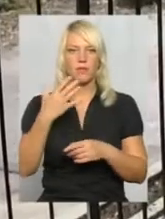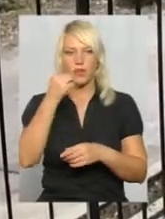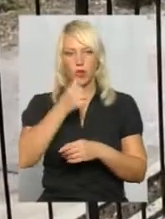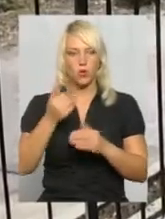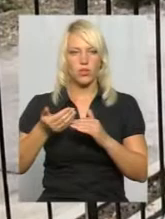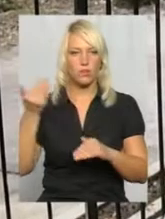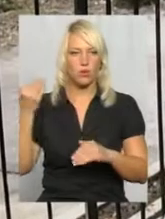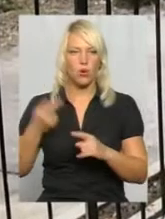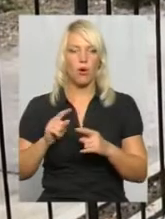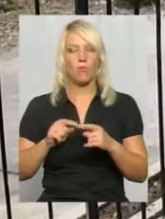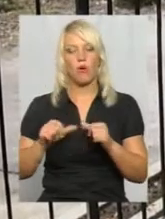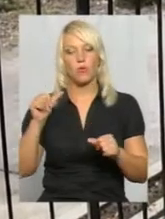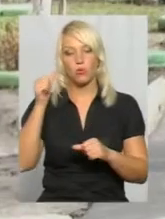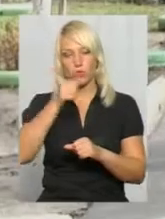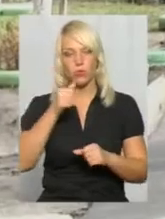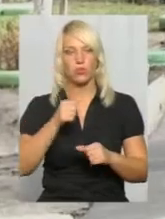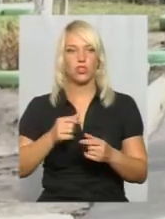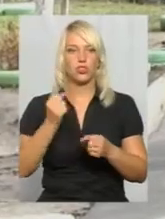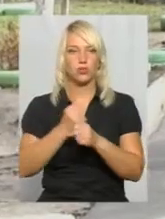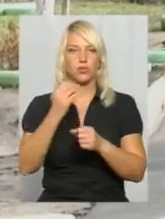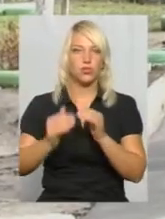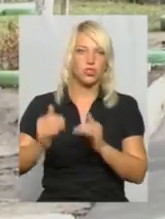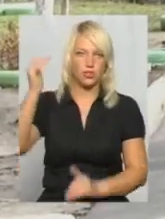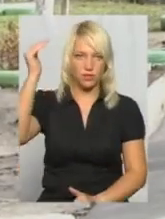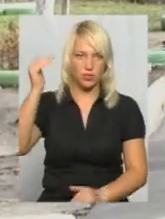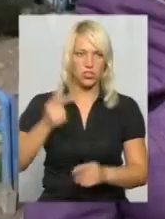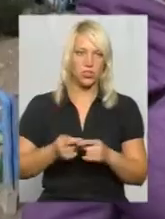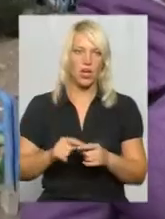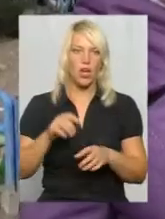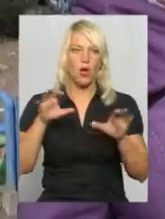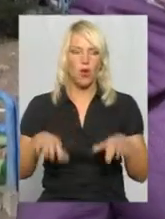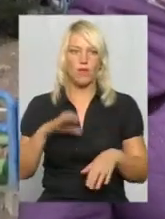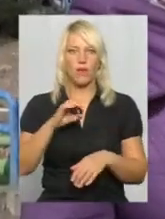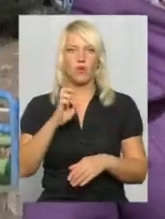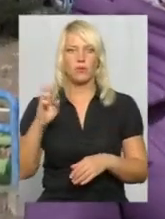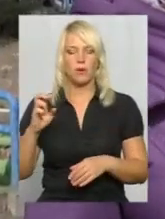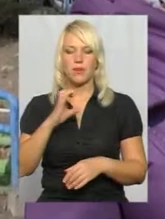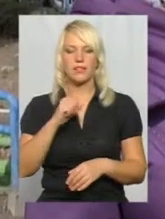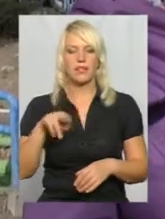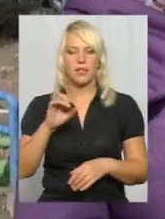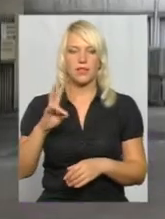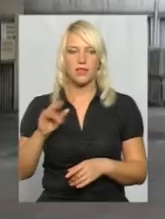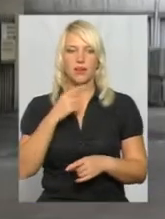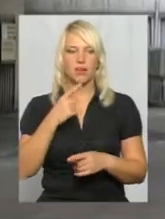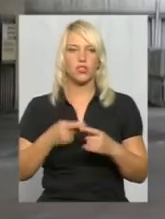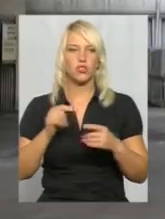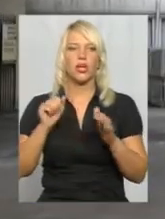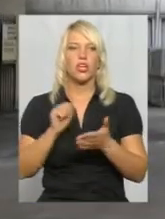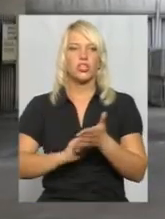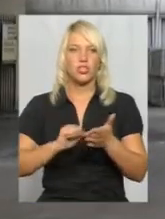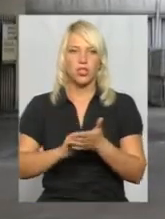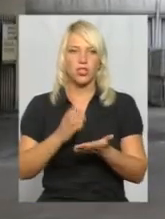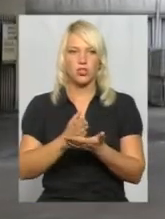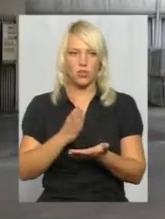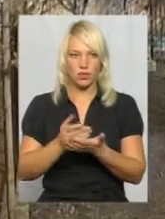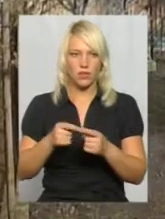змінили на міцніший і вищий. Голова правління тутешнього ОСББ Олеся Старник розповідає, огородилися, бо через розташування у серед місті